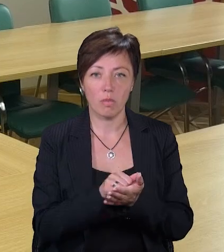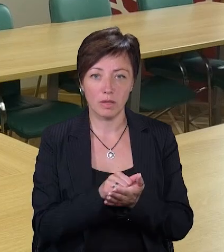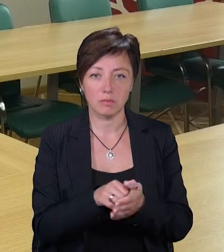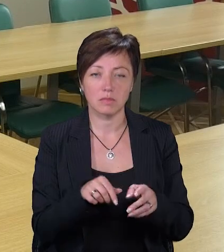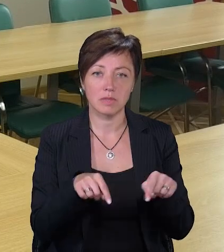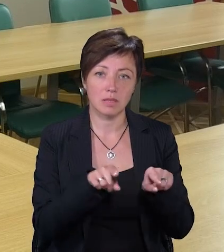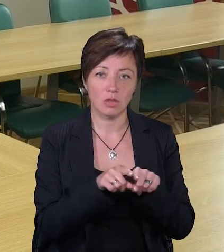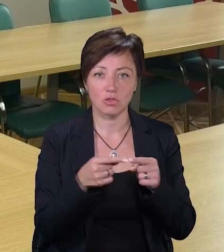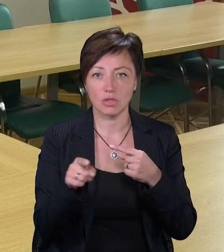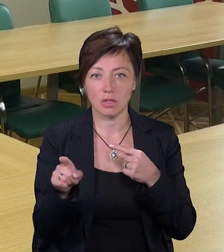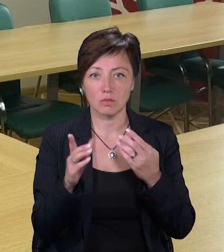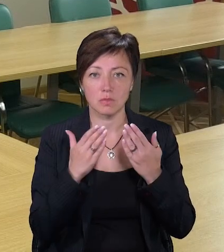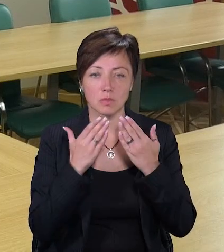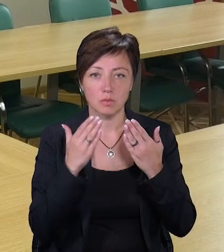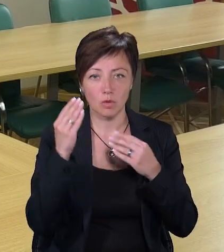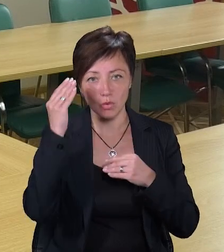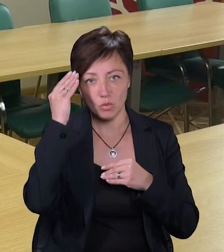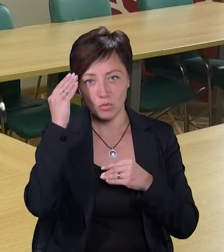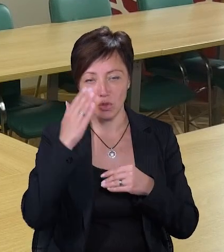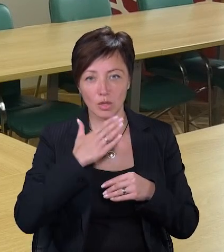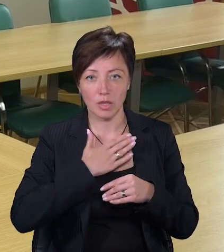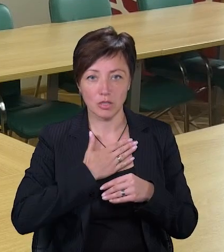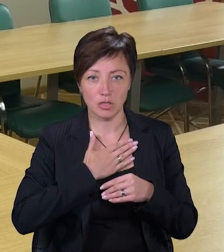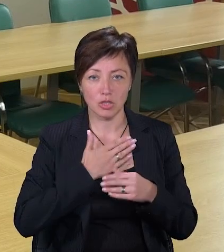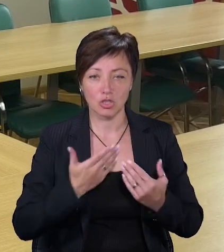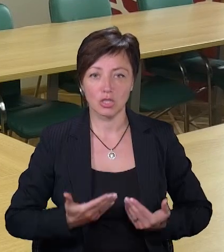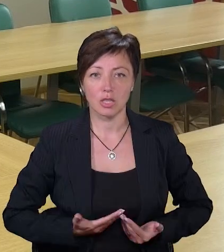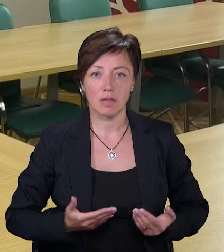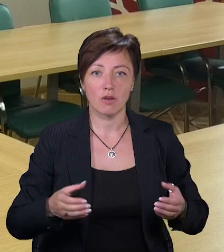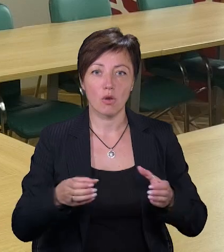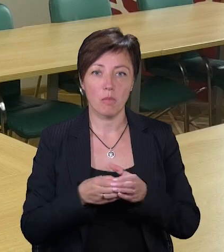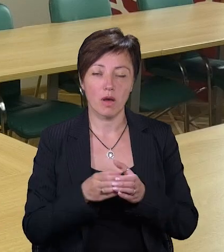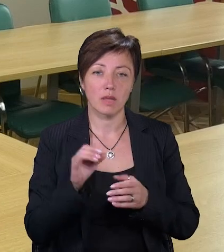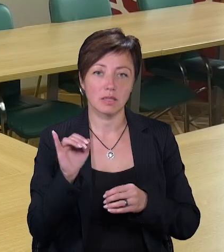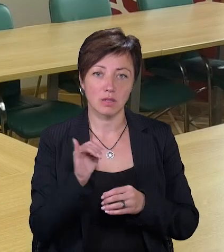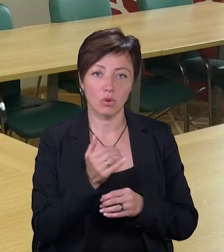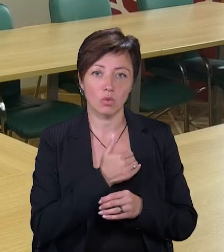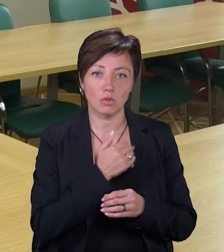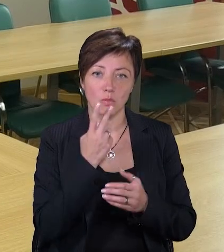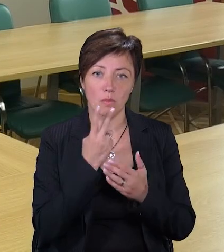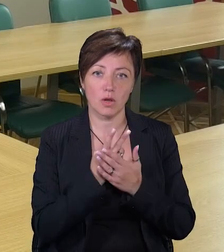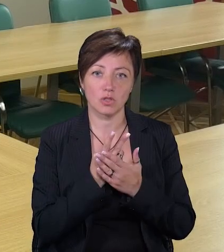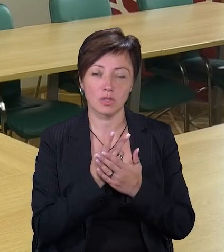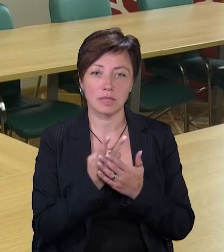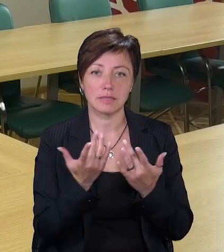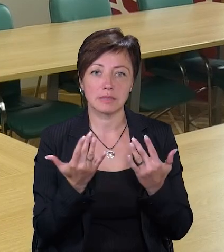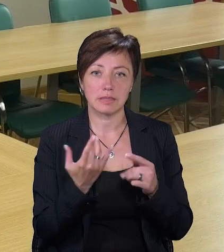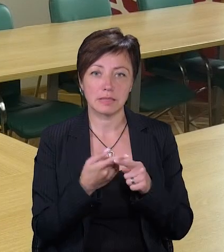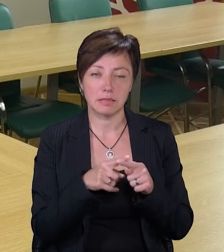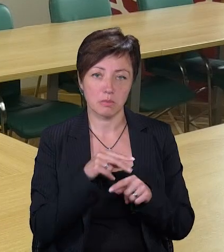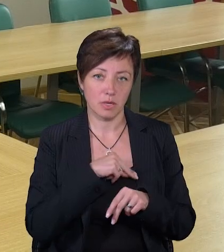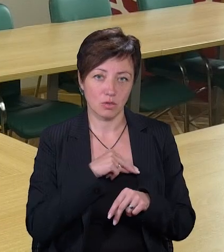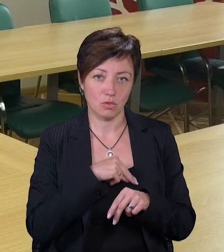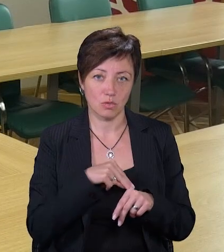так чи інакше будемо запитувати думку наших жителів громади і хочемо бачити, наскільки це працює,